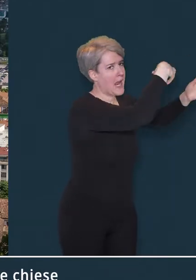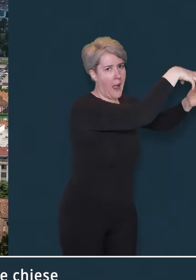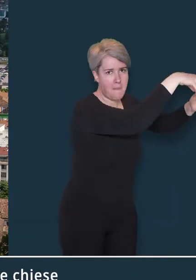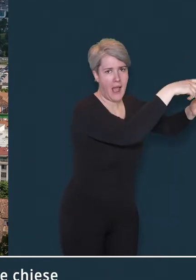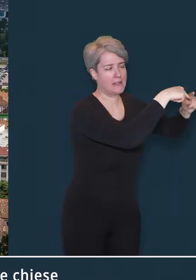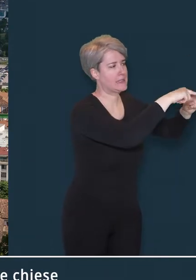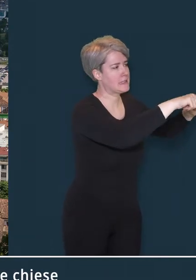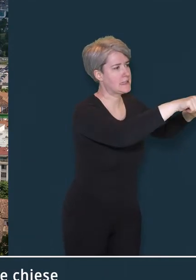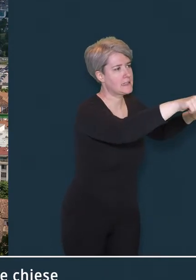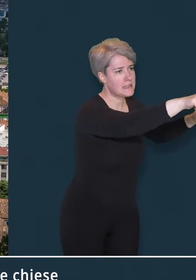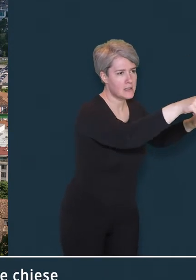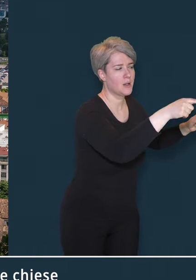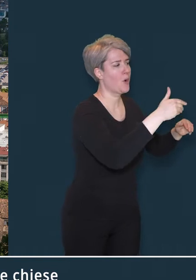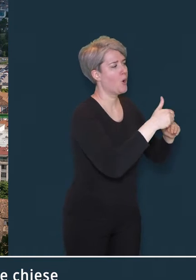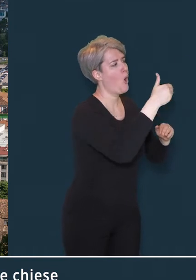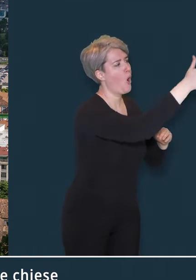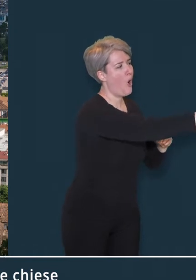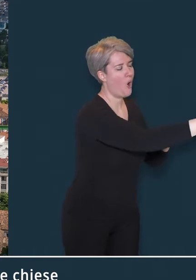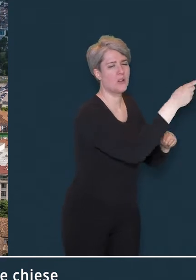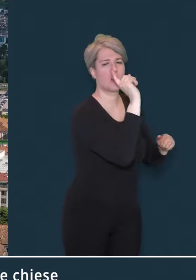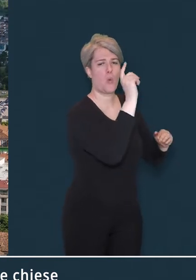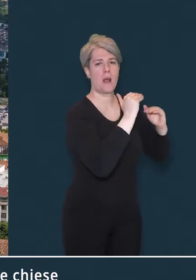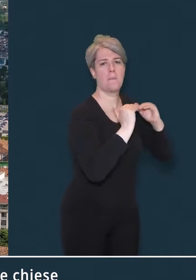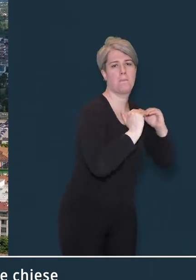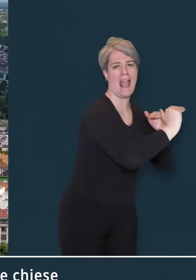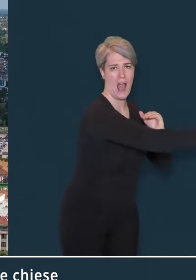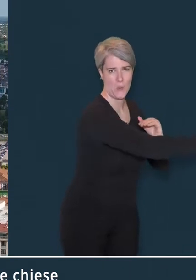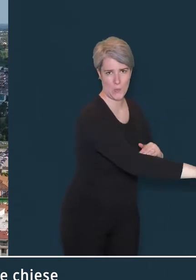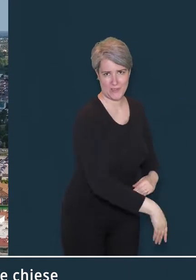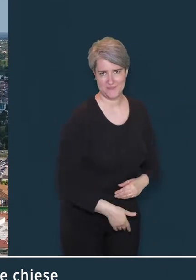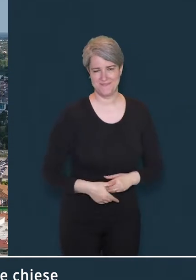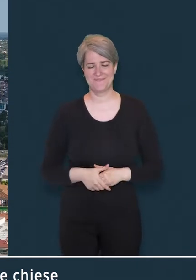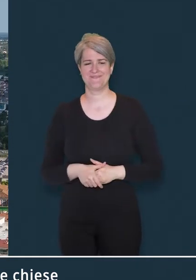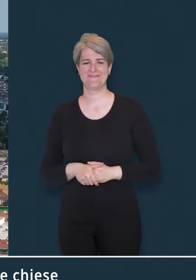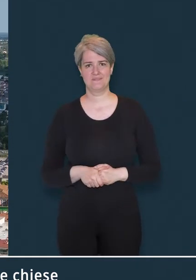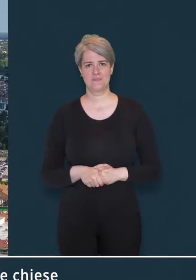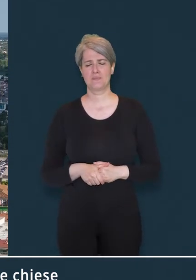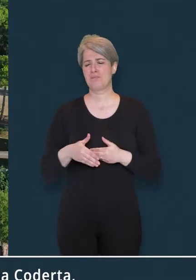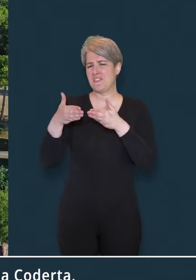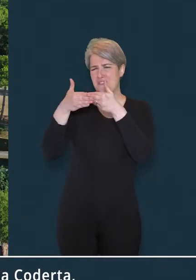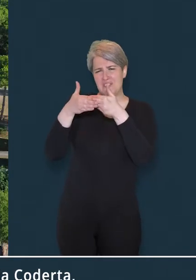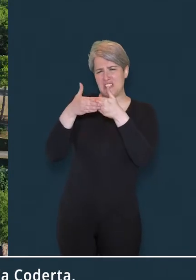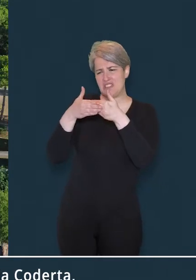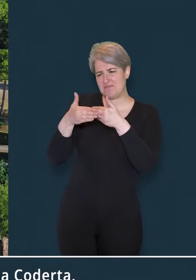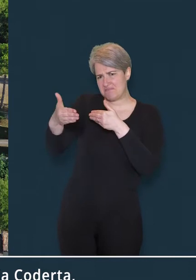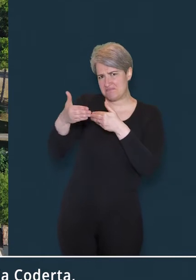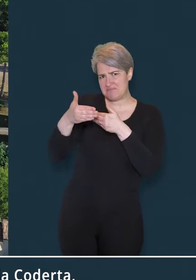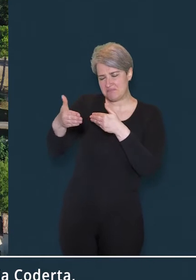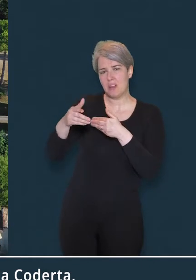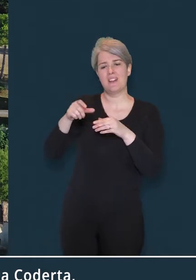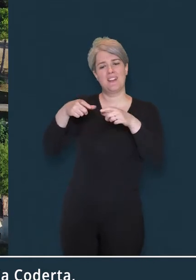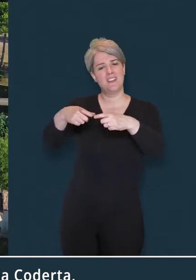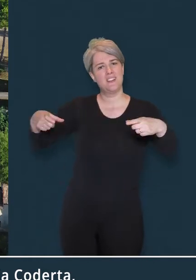punteggiato dai campanili delle chiese e più oltre, verso l'estesa pianura. Poco distante,